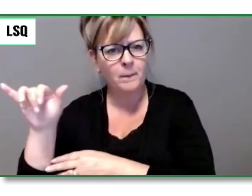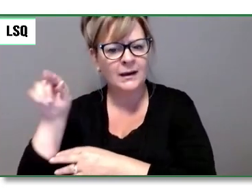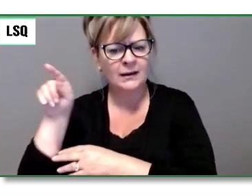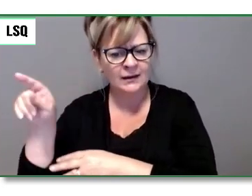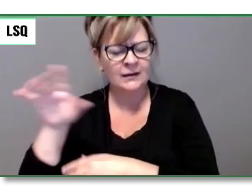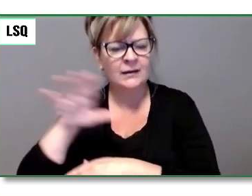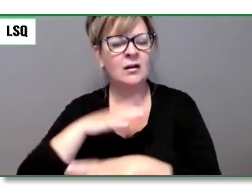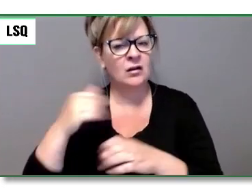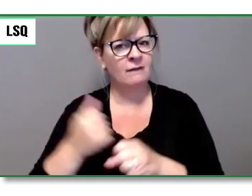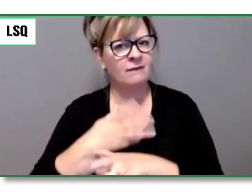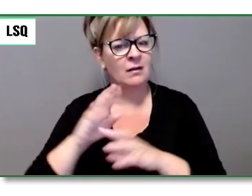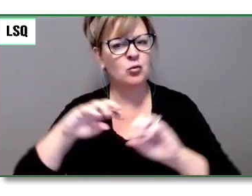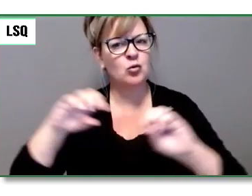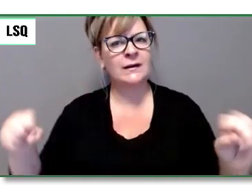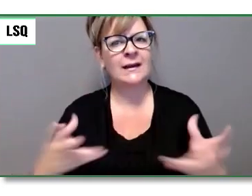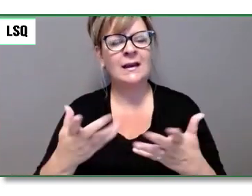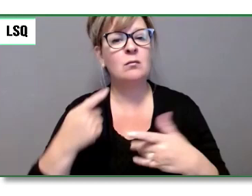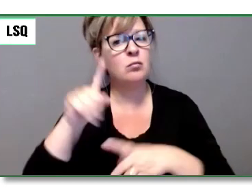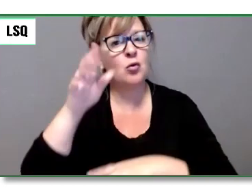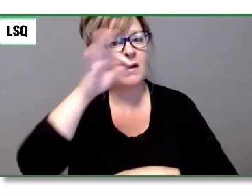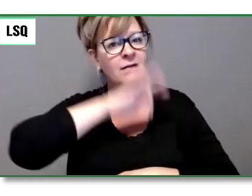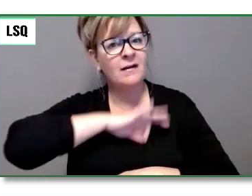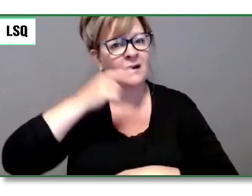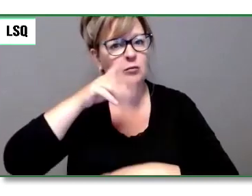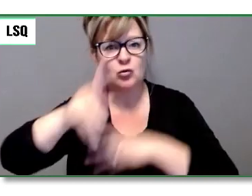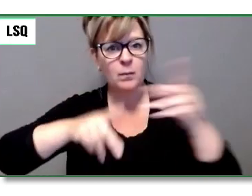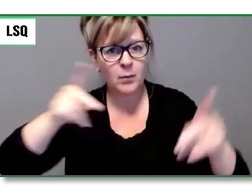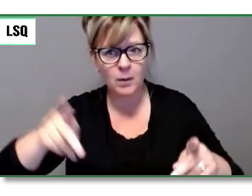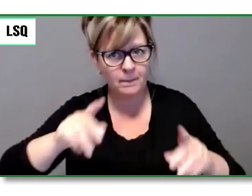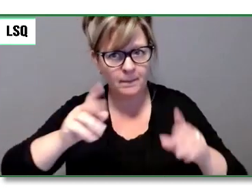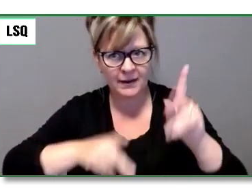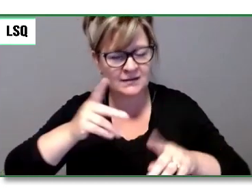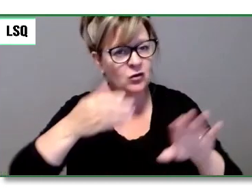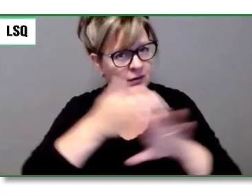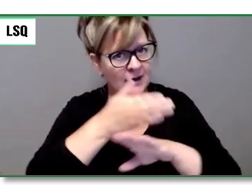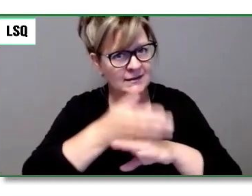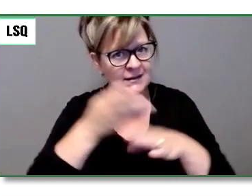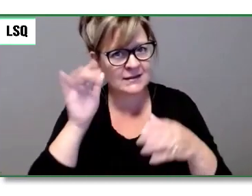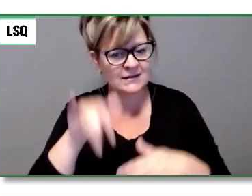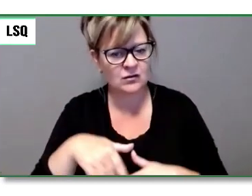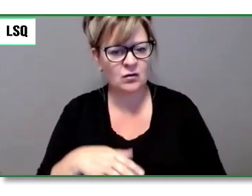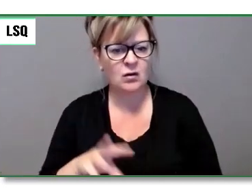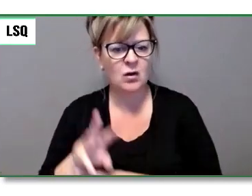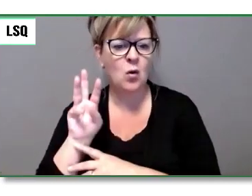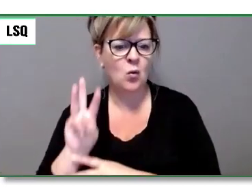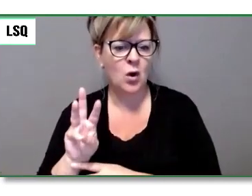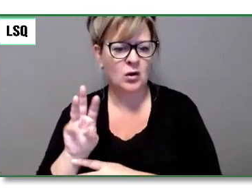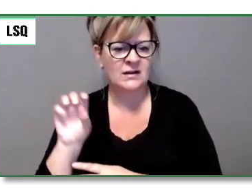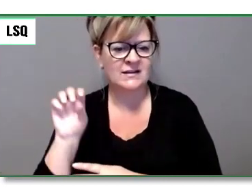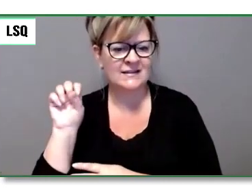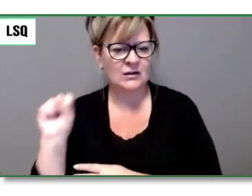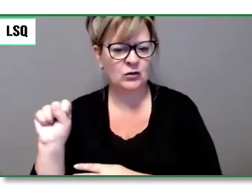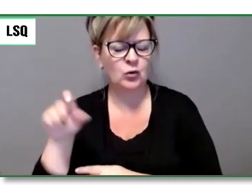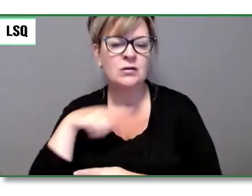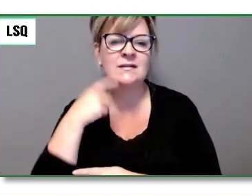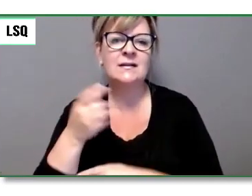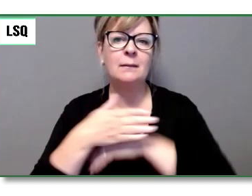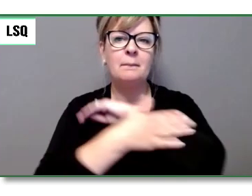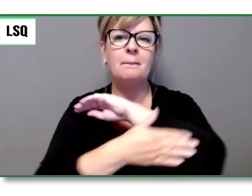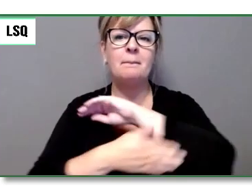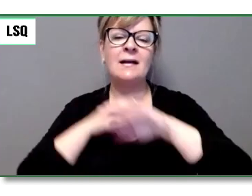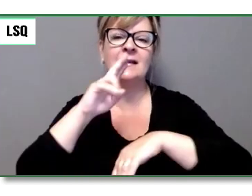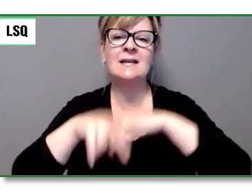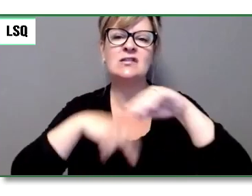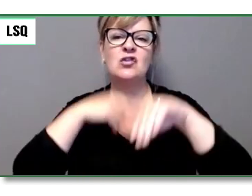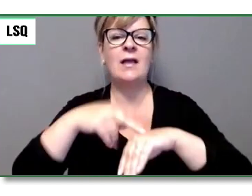Wallace Stegner a dit que les parcs nationaux sont la meilleure idée que nous n'ayons jamais eue, absolument américain, absolument démocratique, ils nous reflètent sous